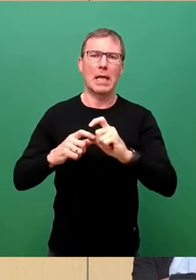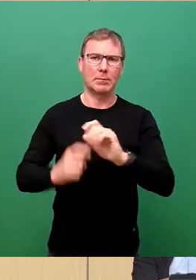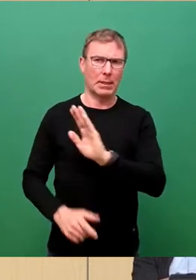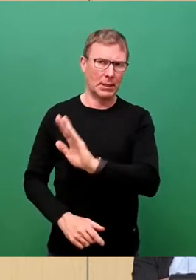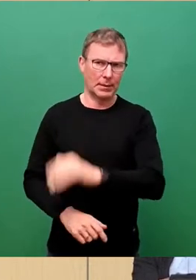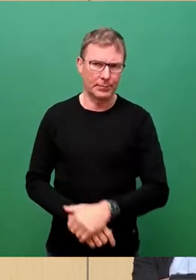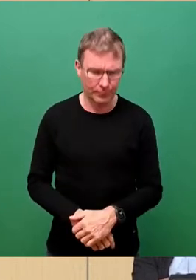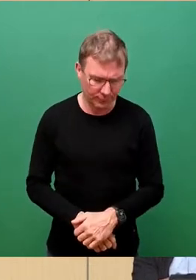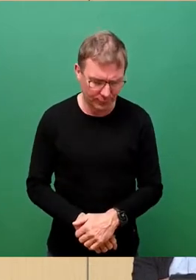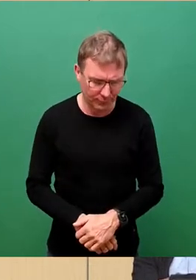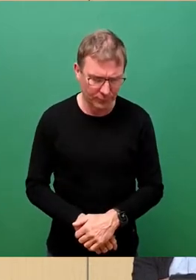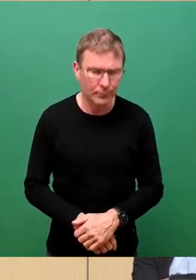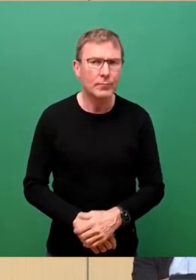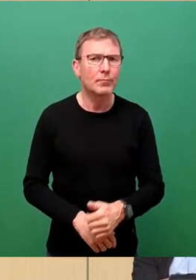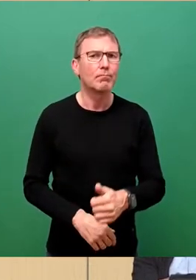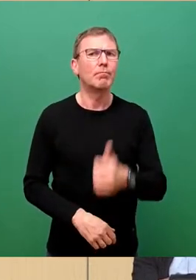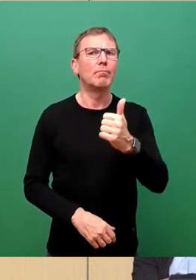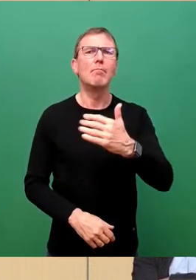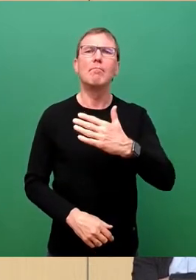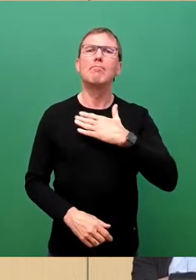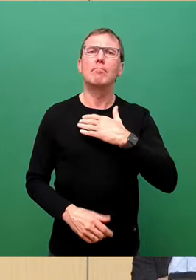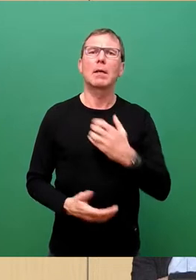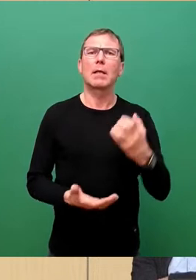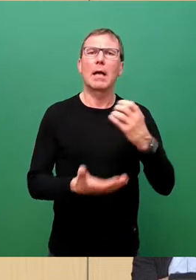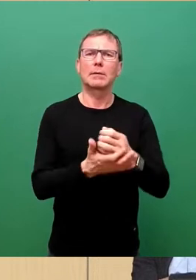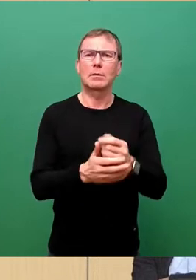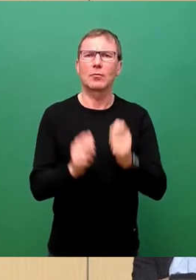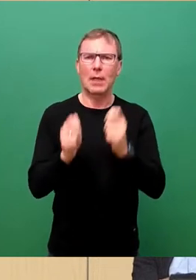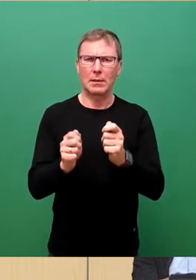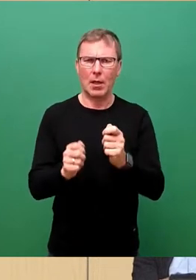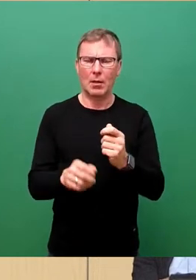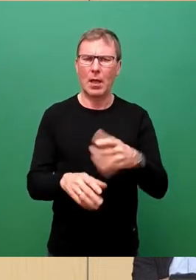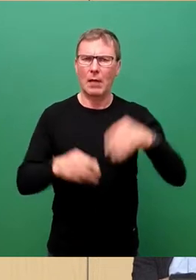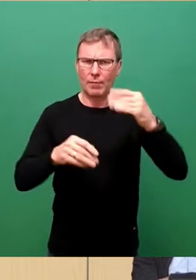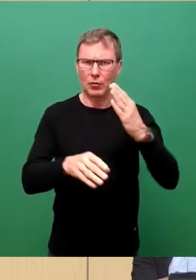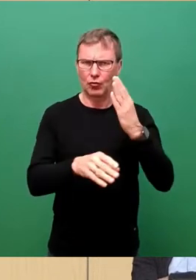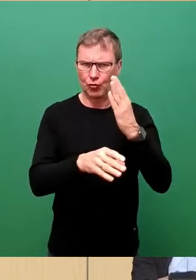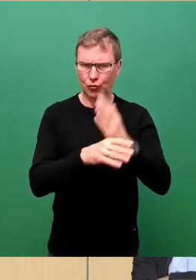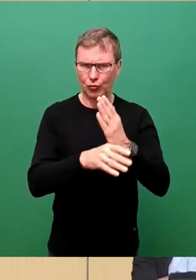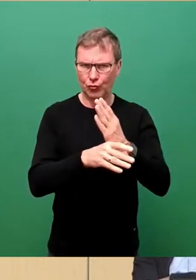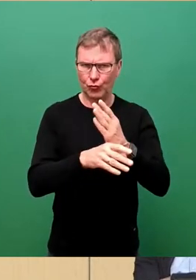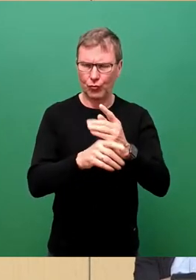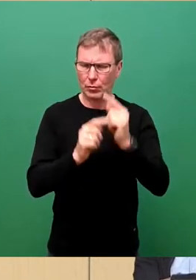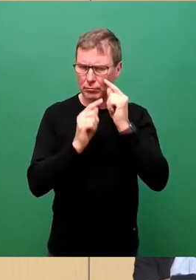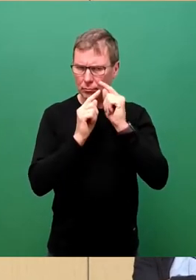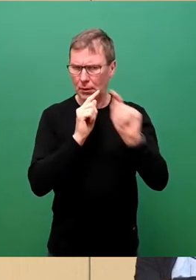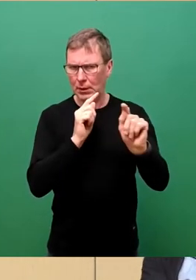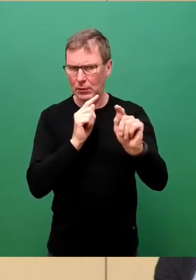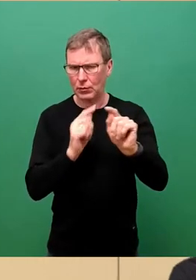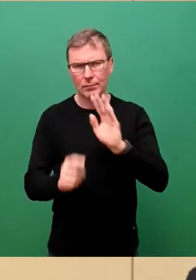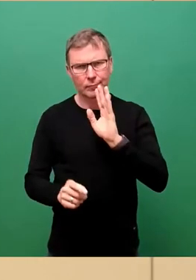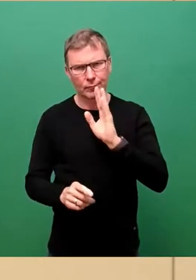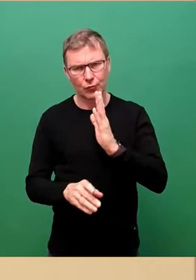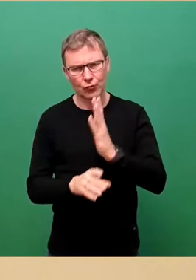Zunächst, bei meinem Ersetzungsantrag habe ich eingangs schon im Bericht OB ausgeführt,